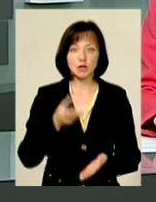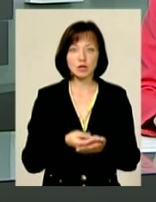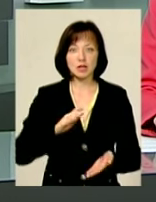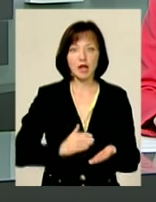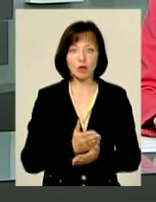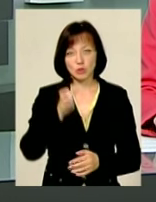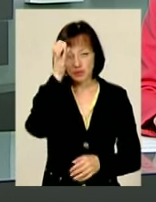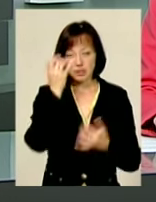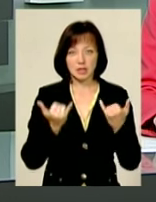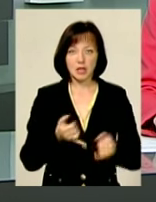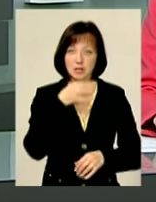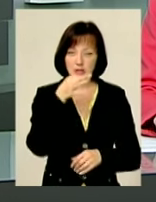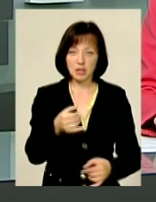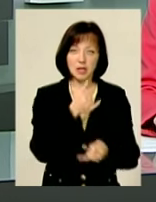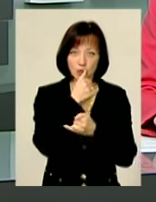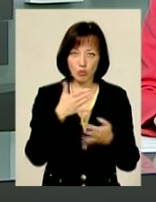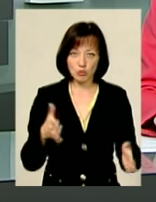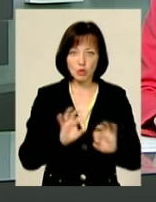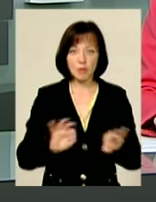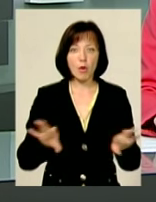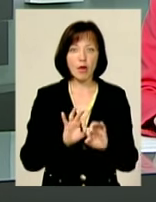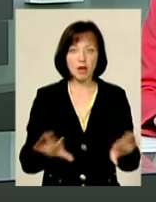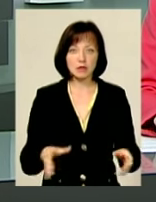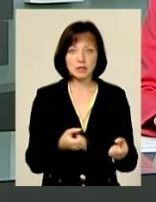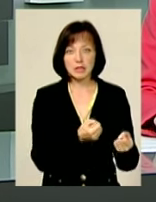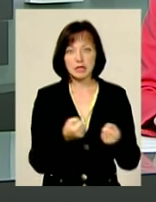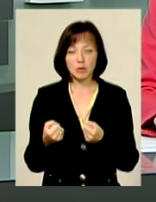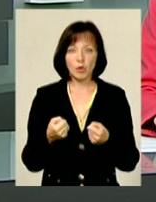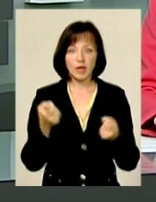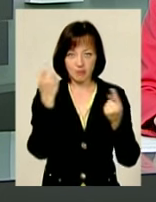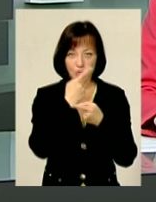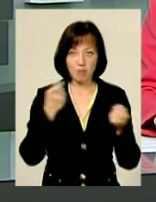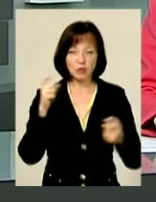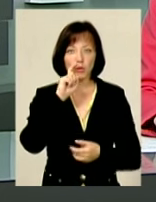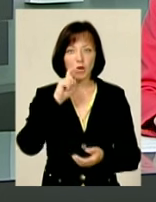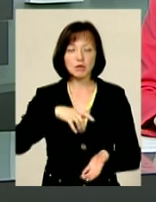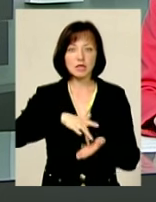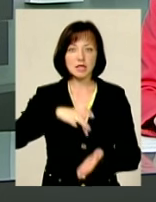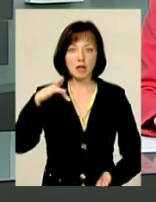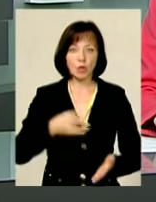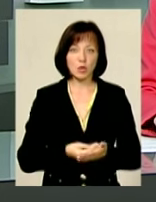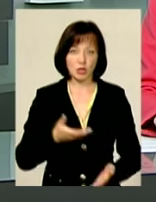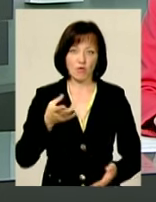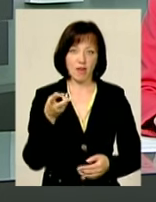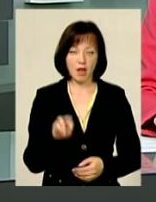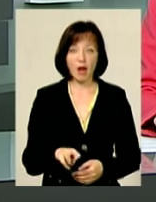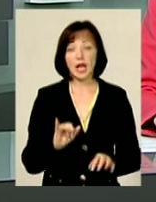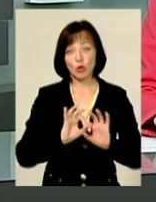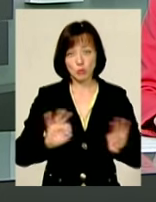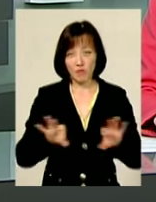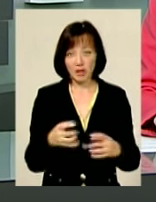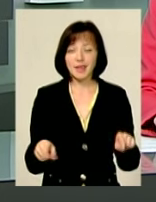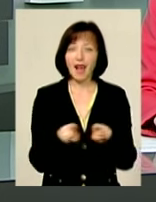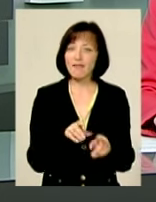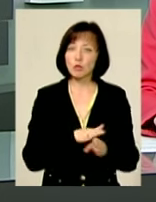якості освіти наразі сказати не можуть Пояснюється затримкою інформації із Українського центру оцінювання І розповідає,